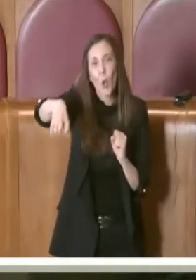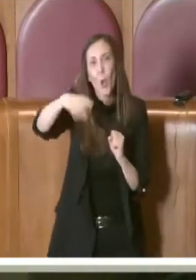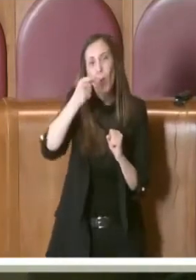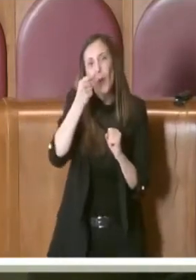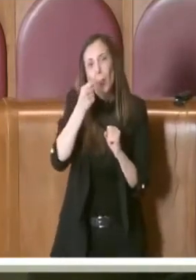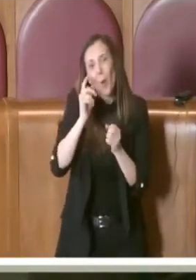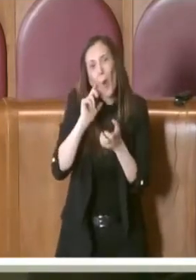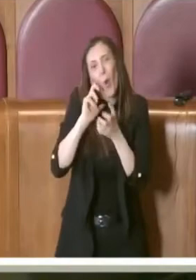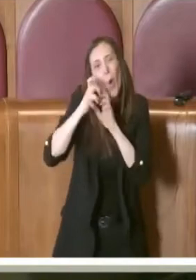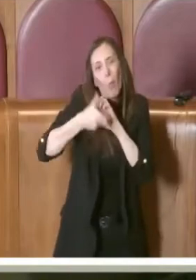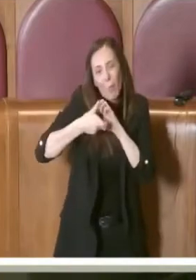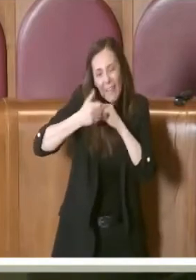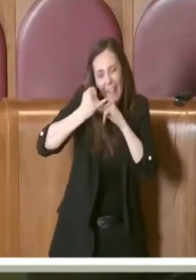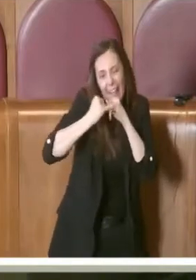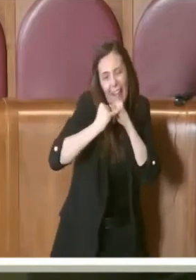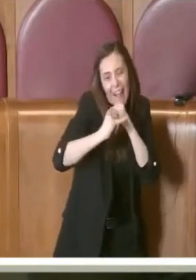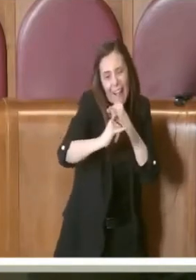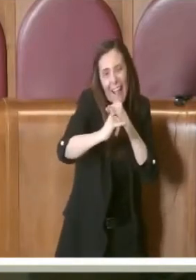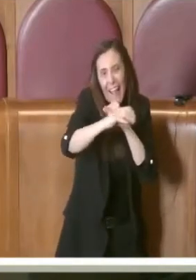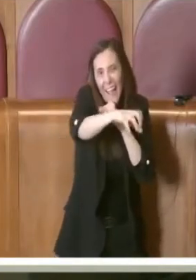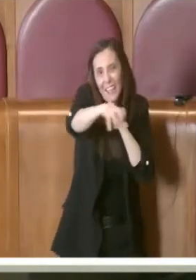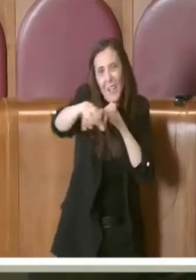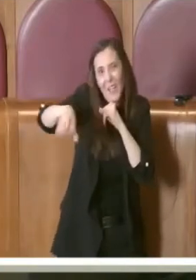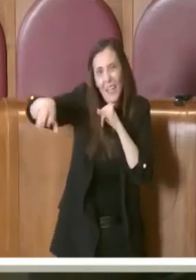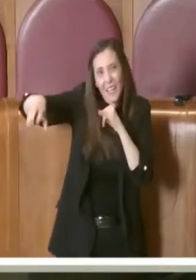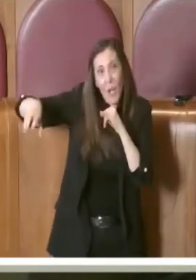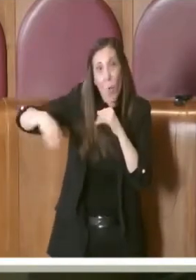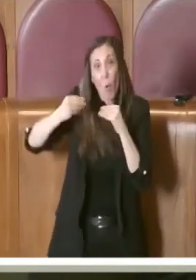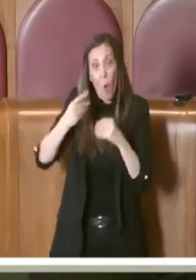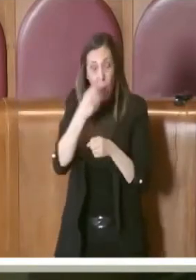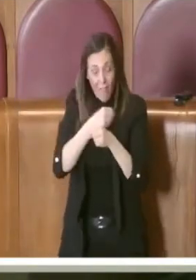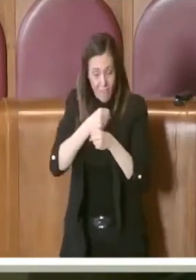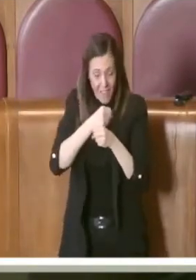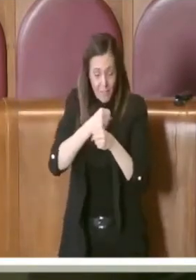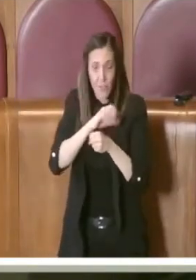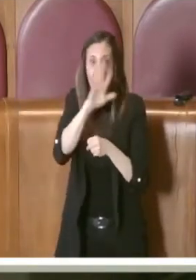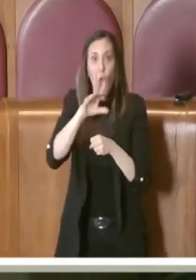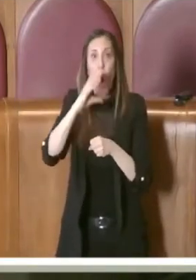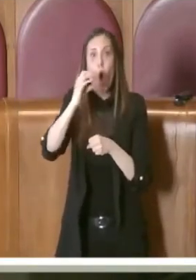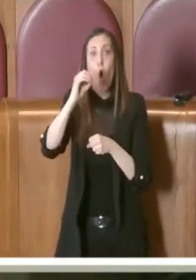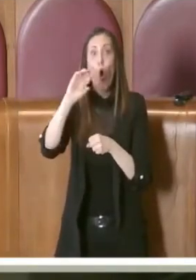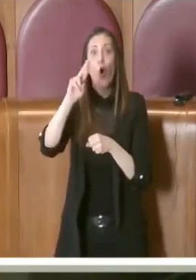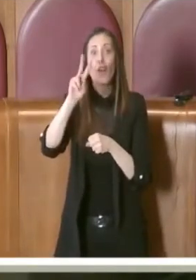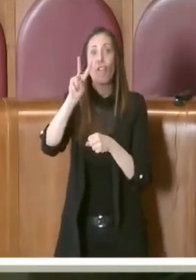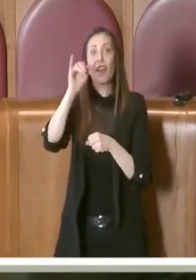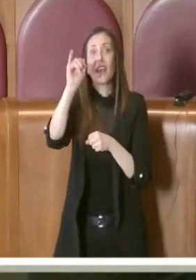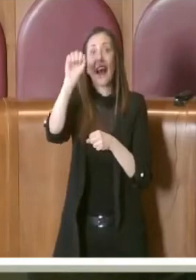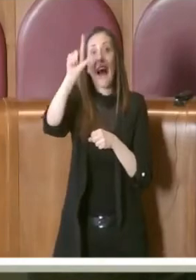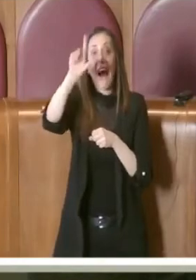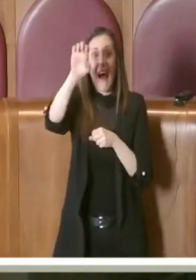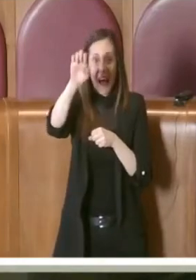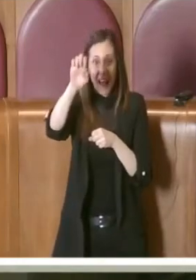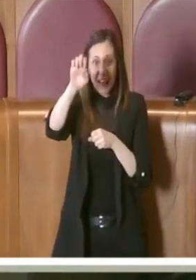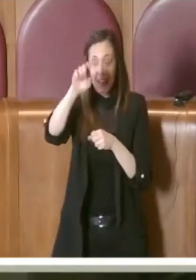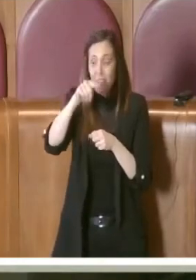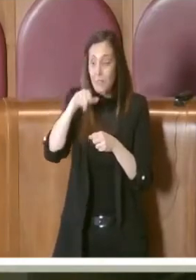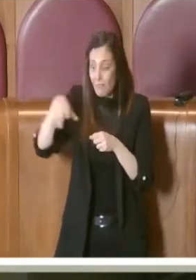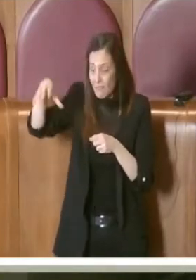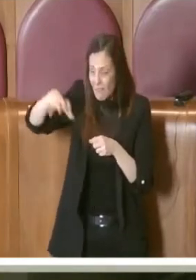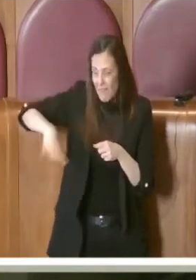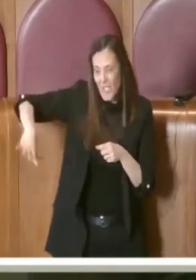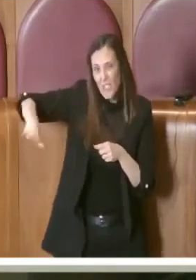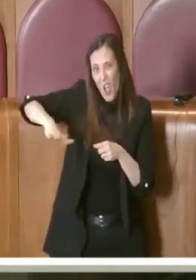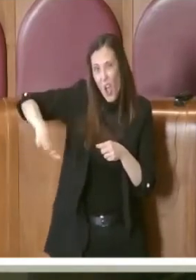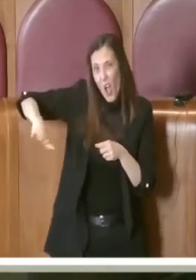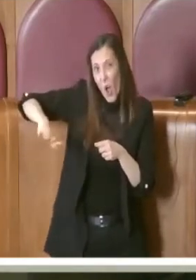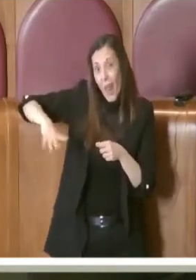complicate della città, perché quando una farmacia, se so, a corviale, fornisce un certo tipo di servizio, non